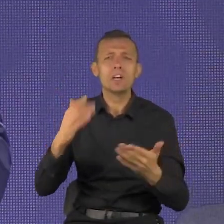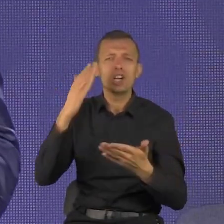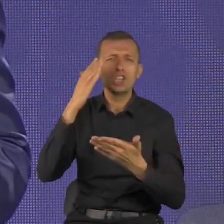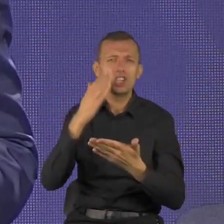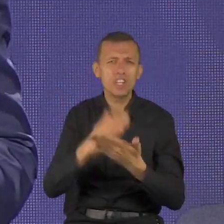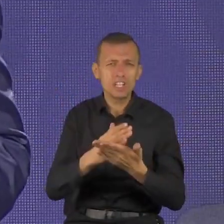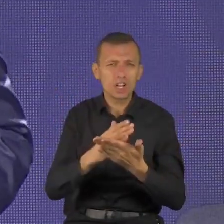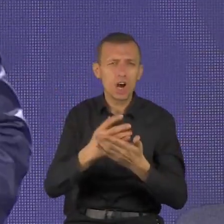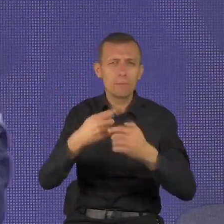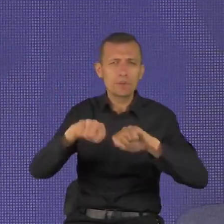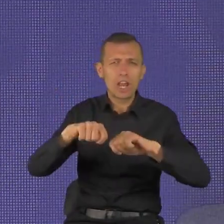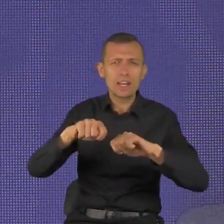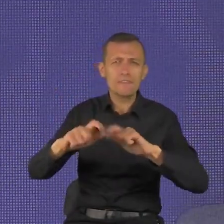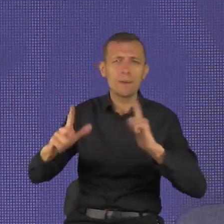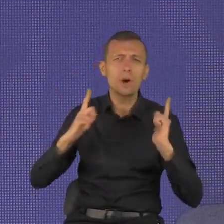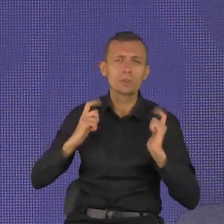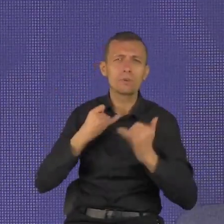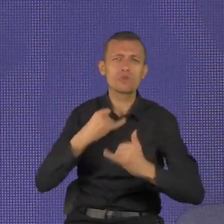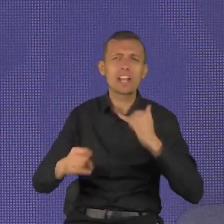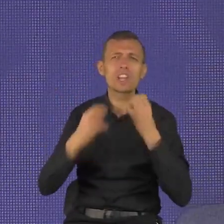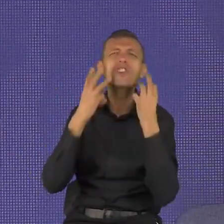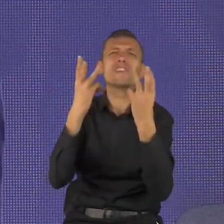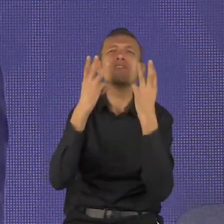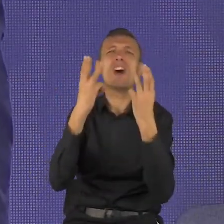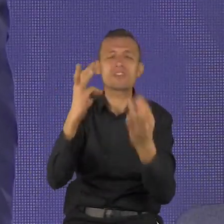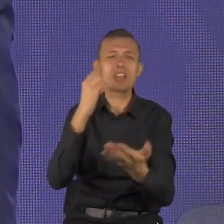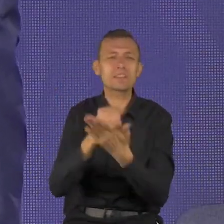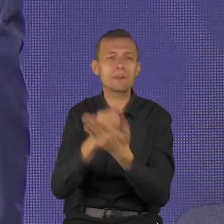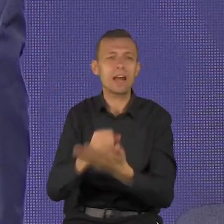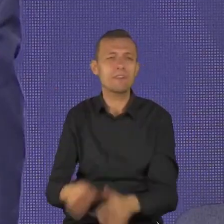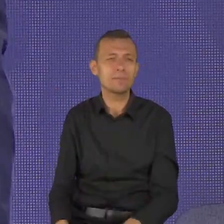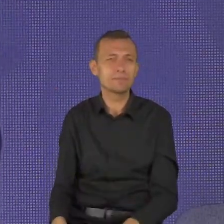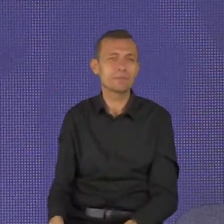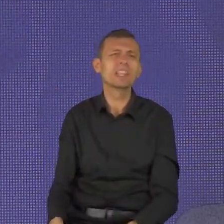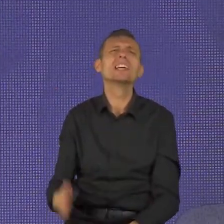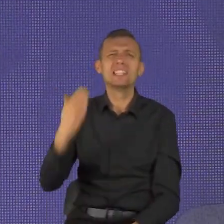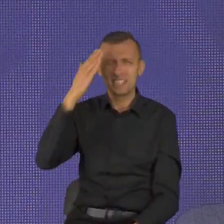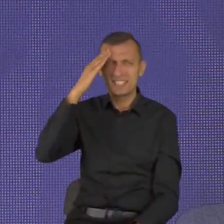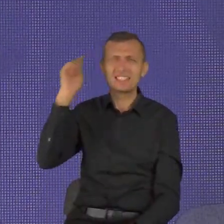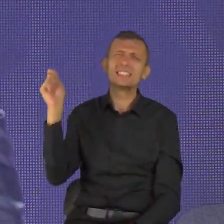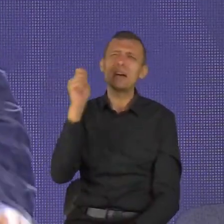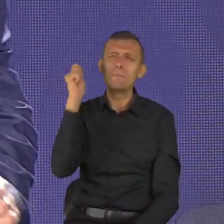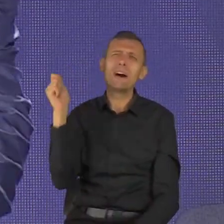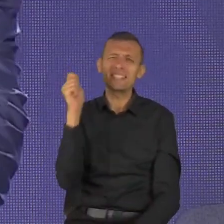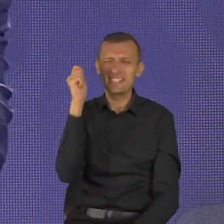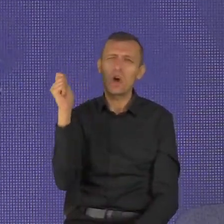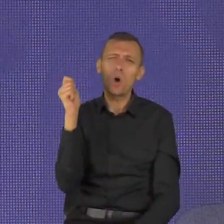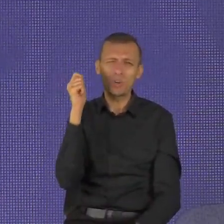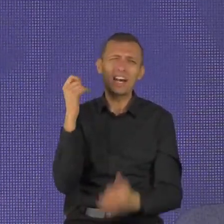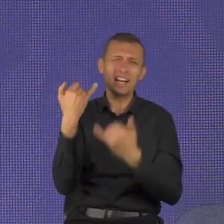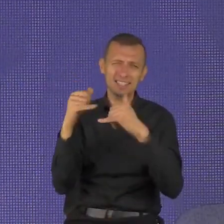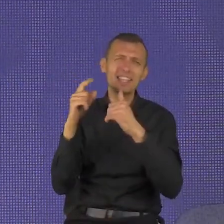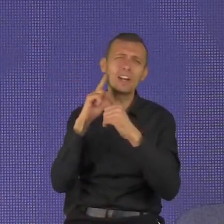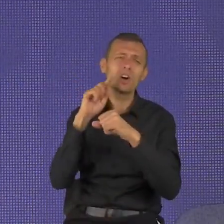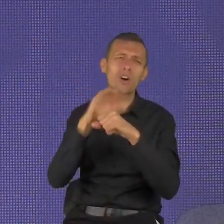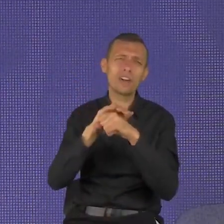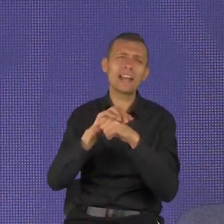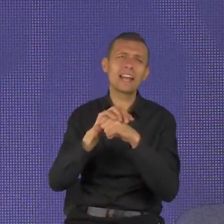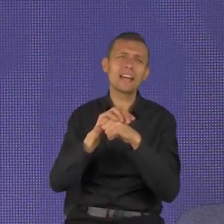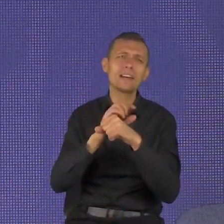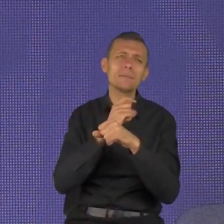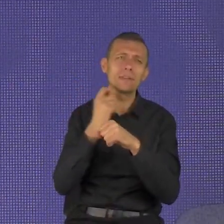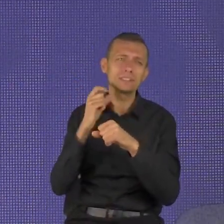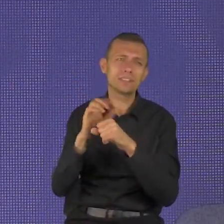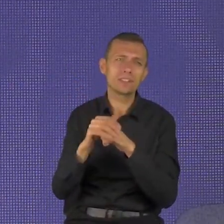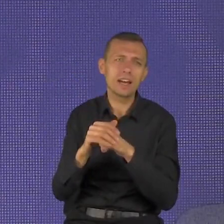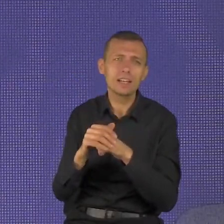ktoś z kościoła i powiedział, gdy pastor mu powiedział, przepraszam, ale to jest mój wolny dzień, to ten człowiek odpowiedział mu tak, diabeł